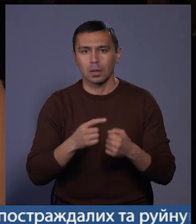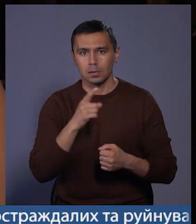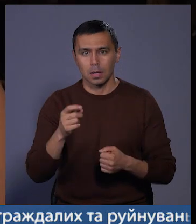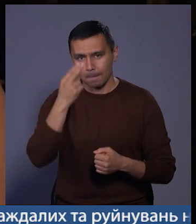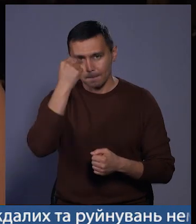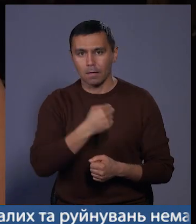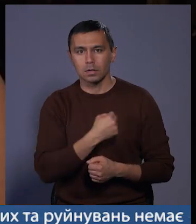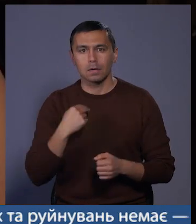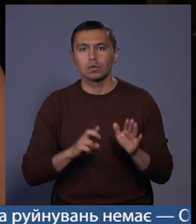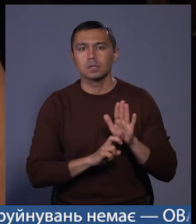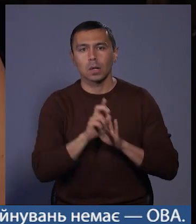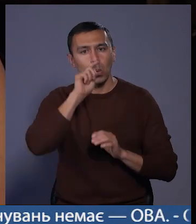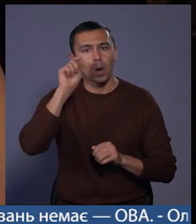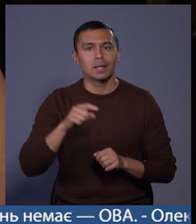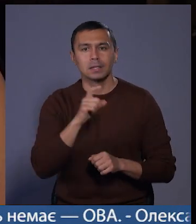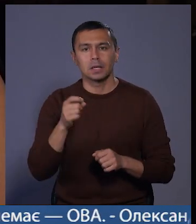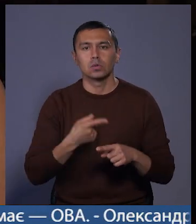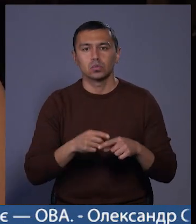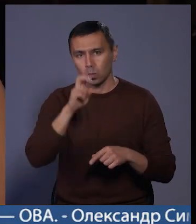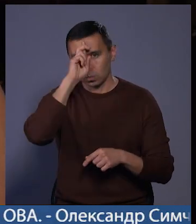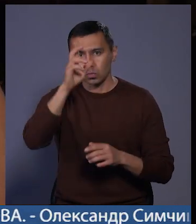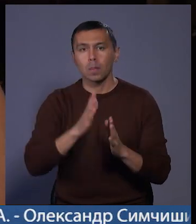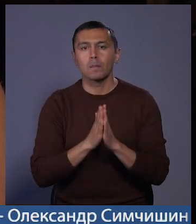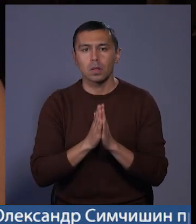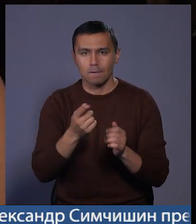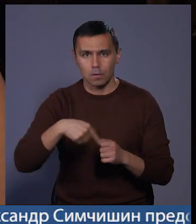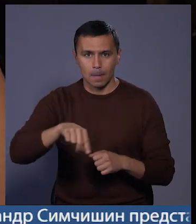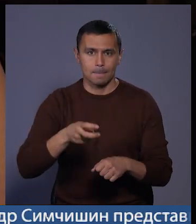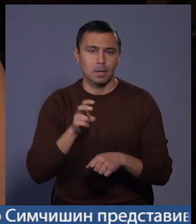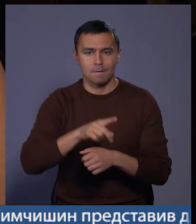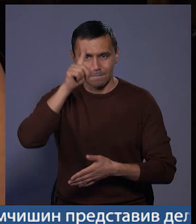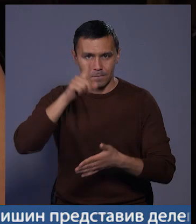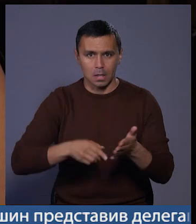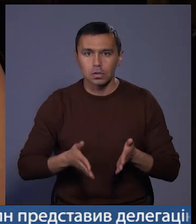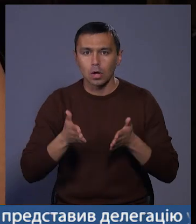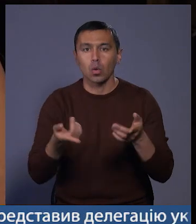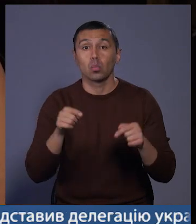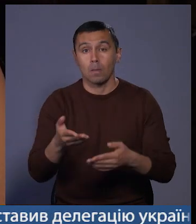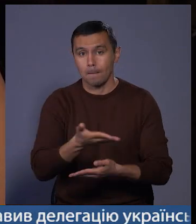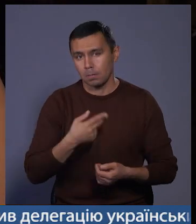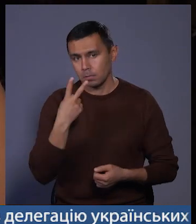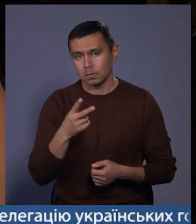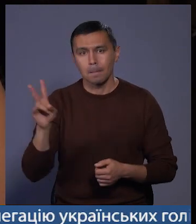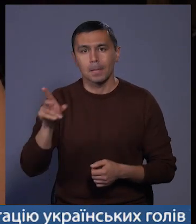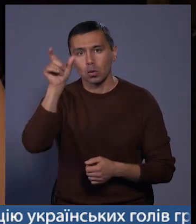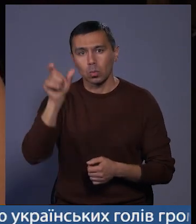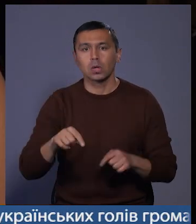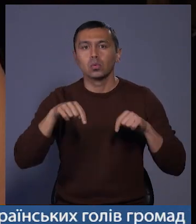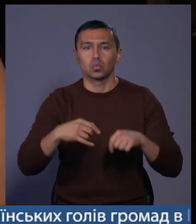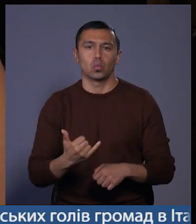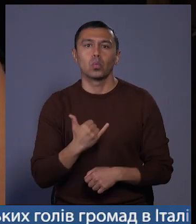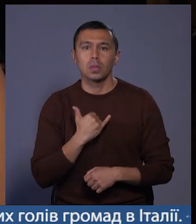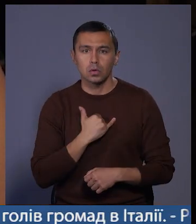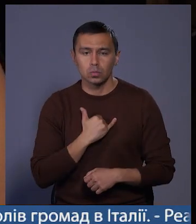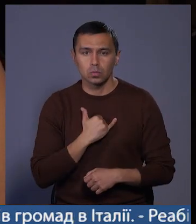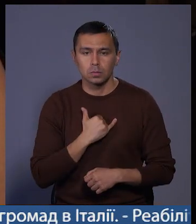Православну церкву України, за цю Божу молитву, вони пройшли вірний шлях. І тому ми бачимо митрополита тут, в нашому